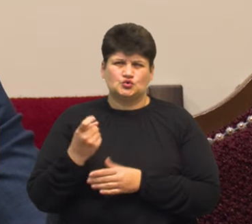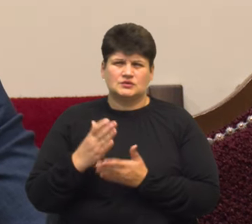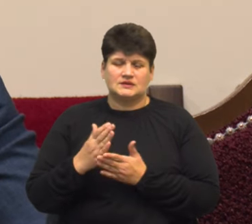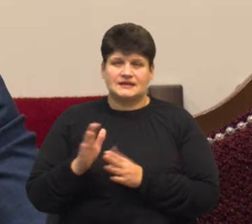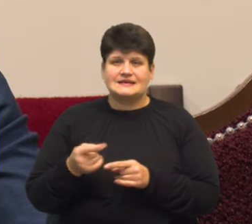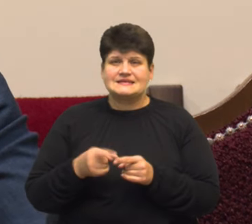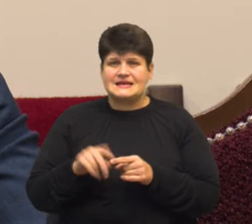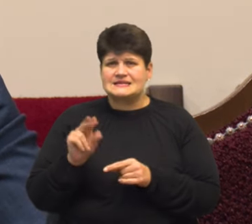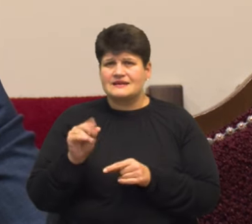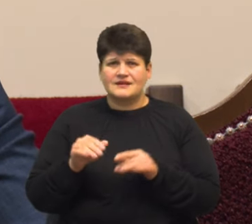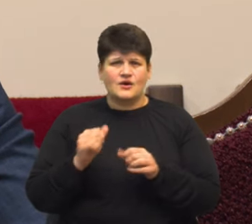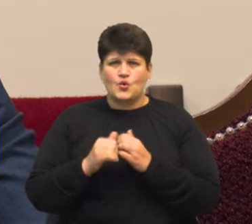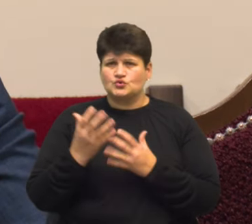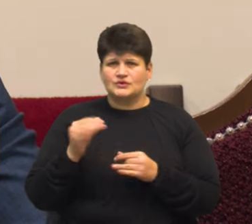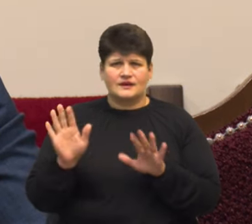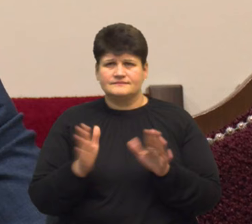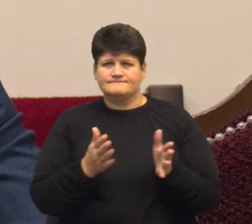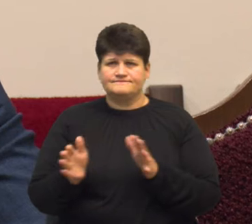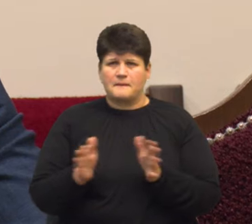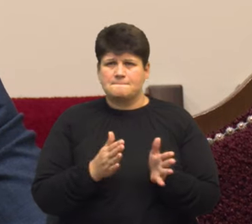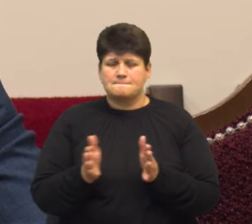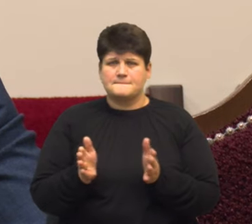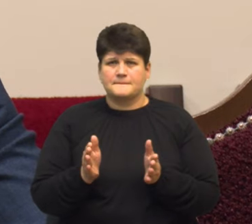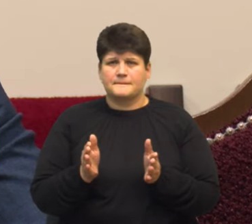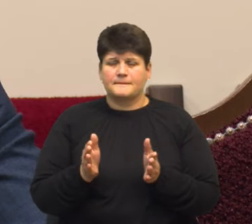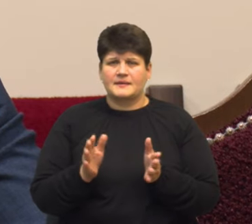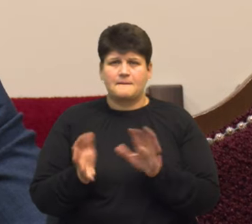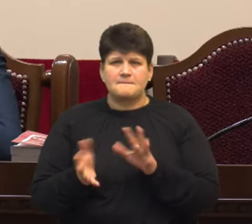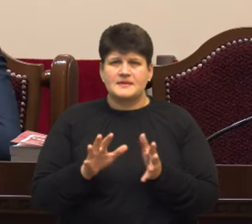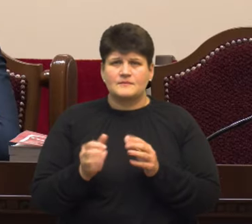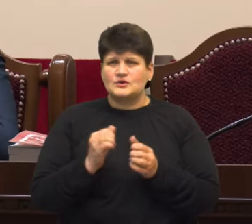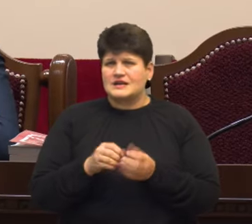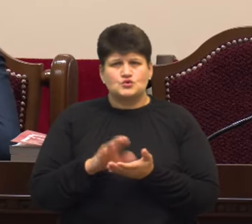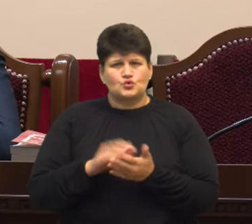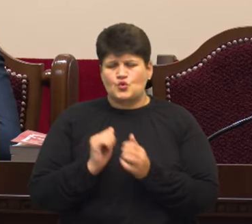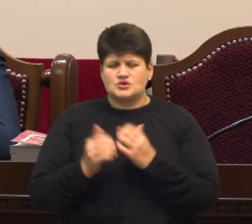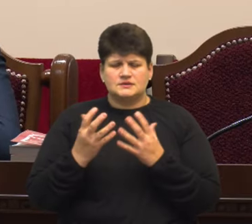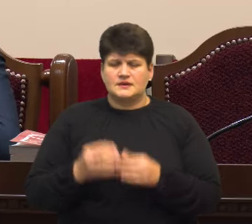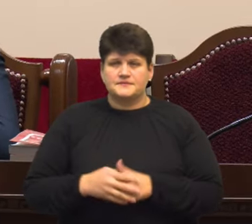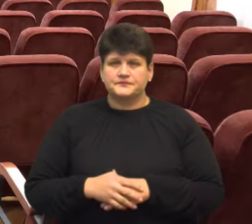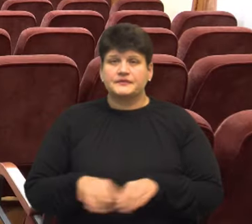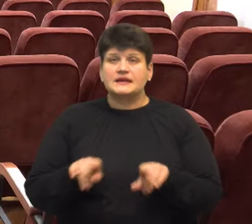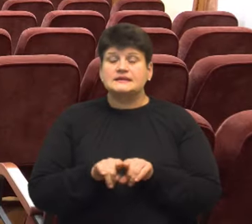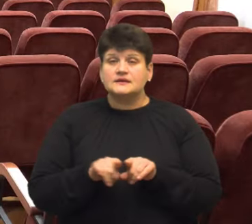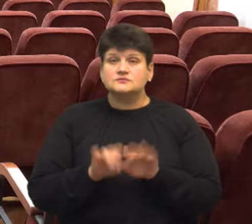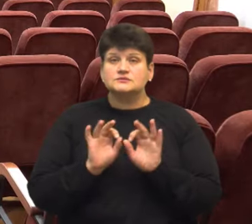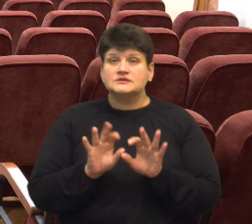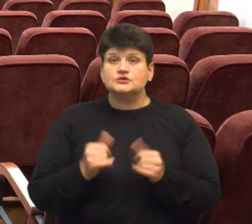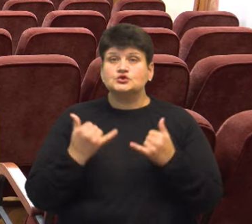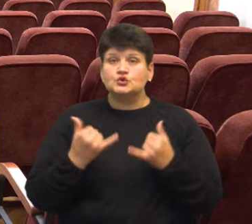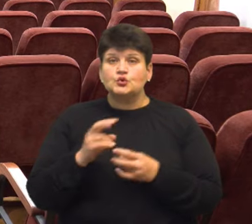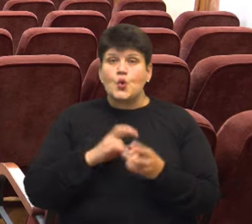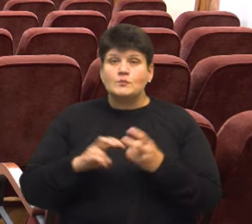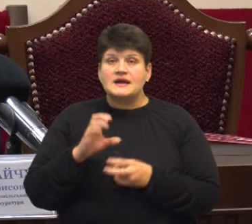цифра кожного дня гуляє, тому що ці провадження реєструються фактично щодня. Також Андрій Миколайчук прокоментував сьогоднішні обшуки